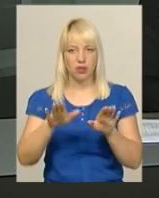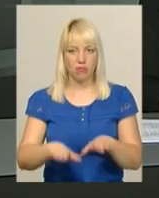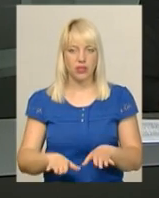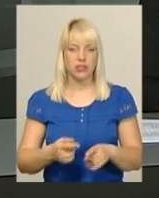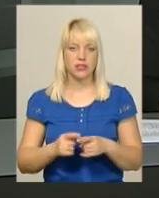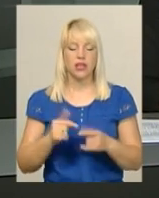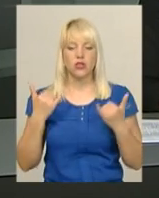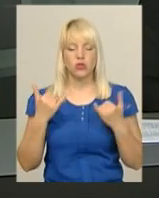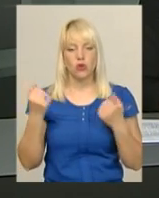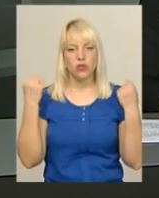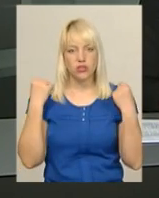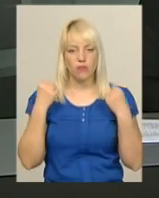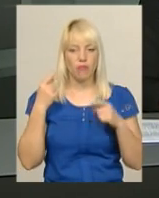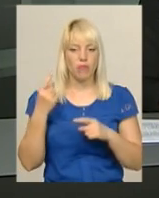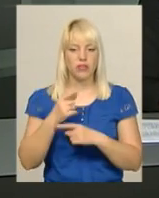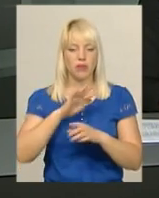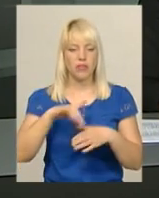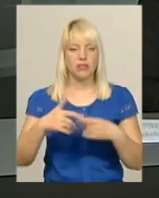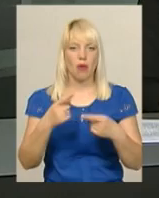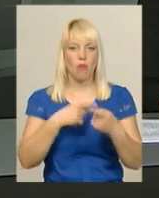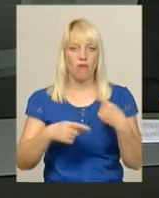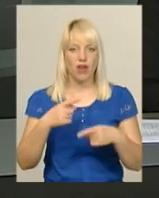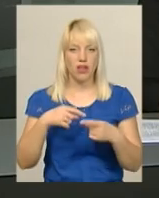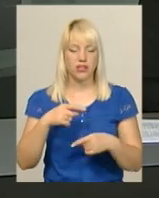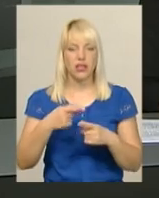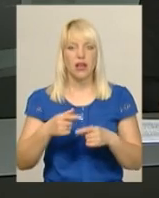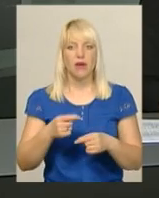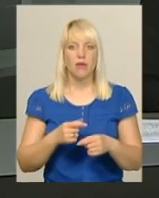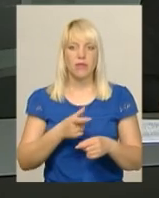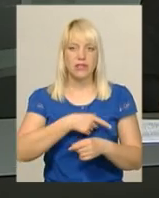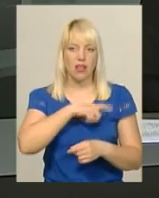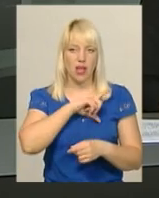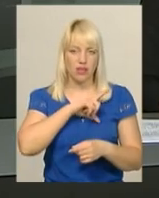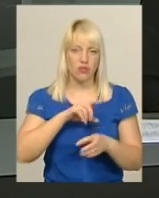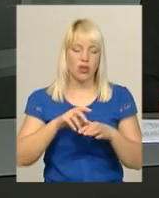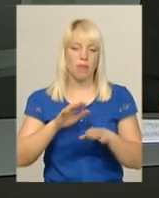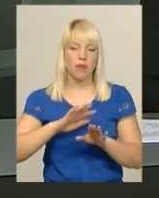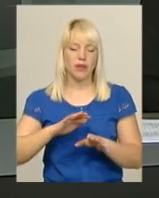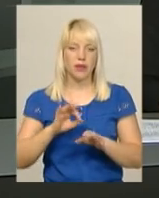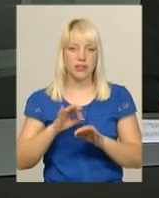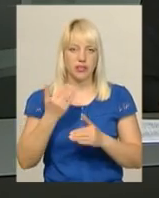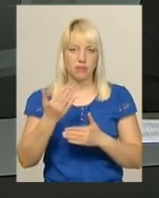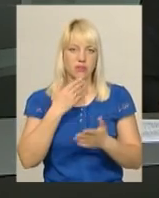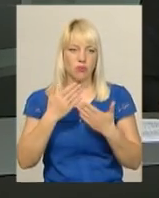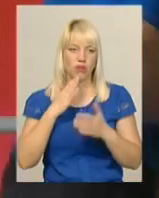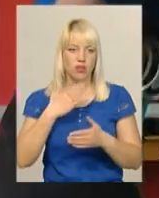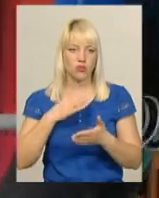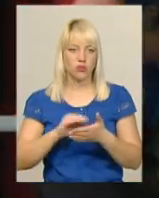Сьогодні спортсмени вперше після повернення з Латвії проводили тренування. З ними спілкувалася Світлана Поробок.